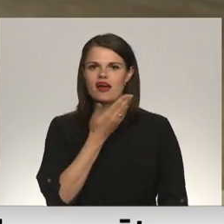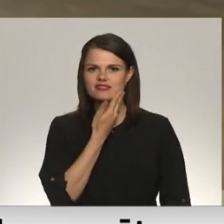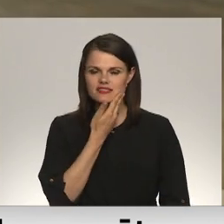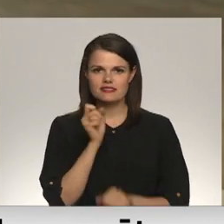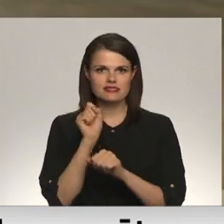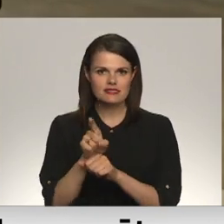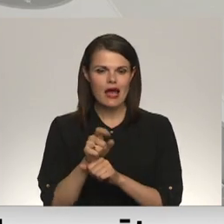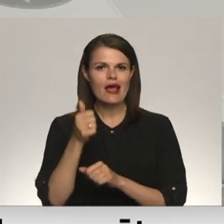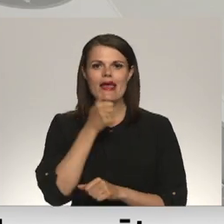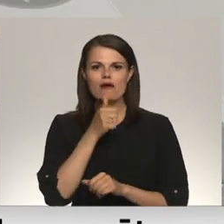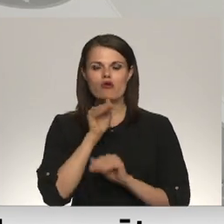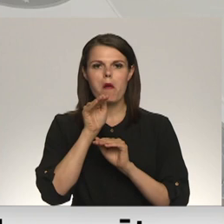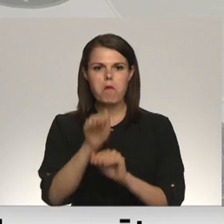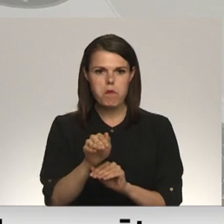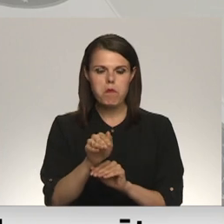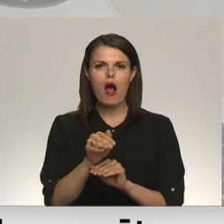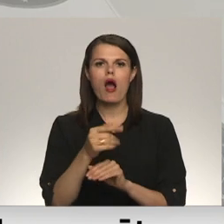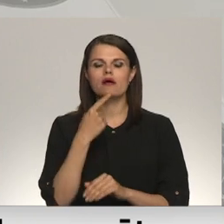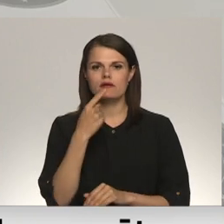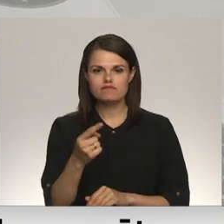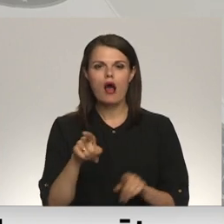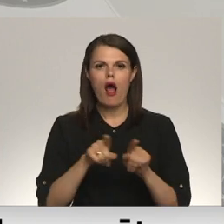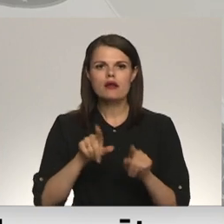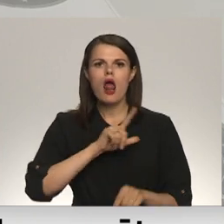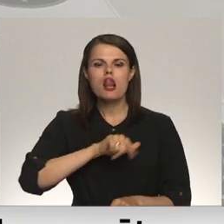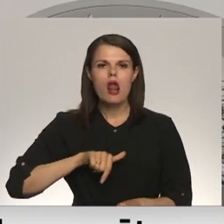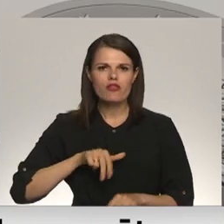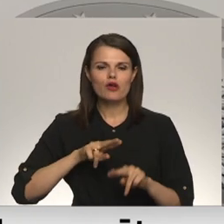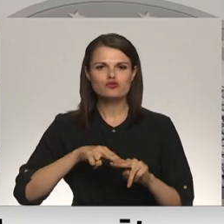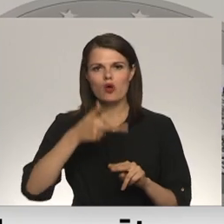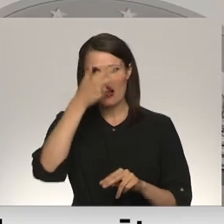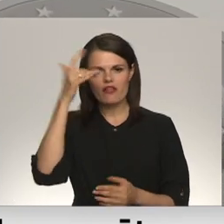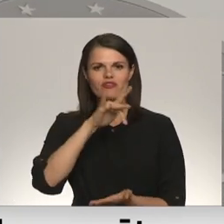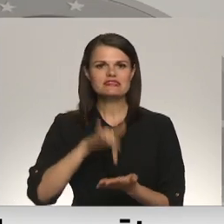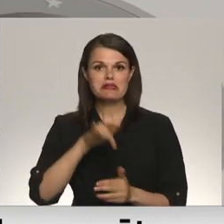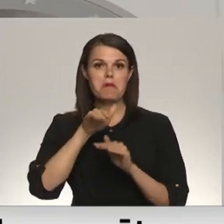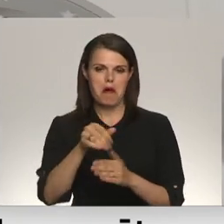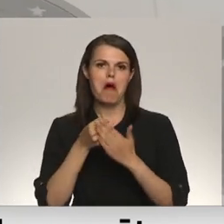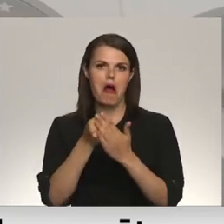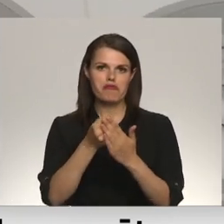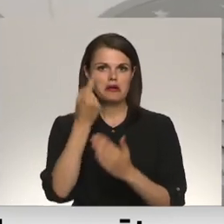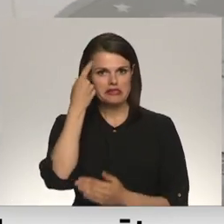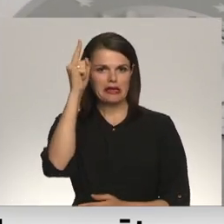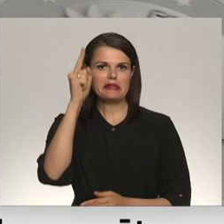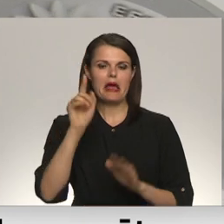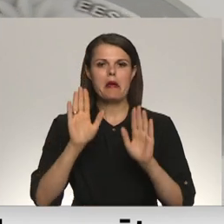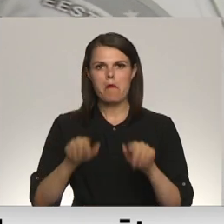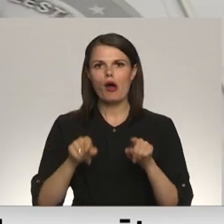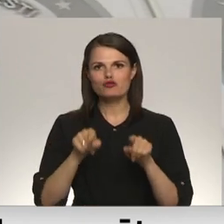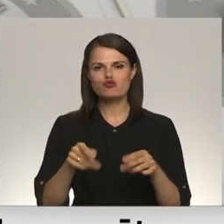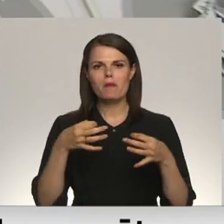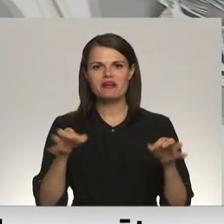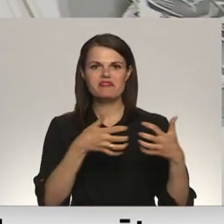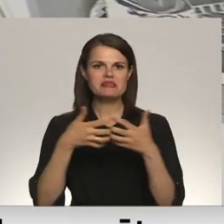Igaunijas bankas paziņojumā teica, ka arī Latvijas un Lietuvas centrālās bankas atbalsta ideju par Ukrainas brīvības cīņu piemiņu